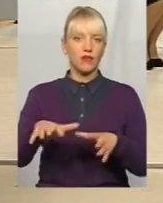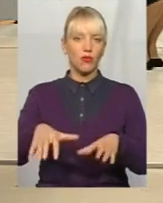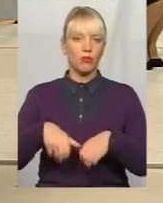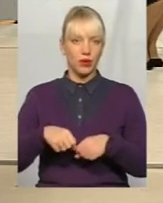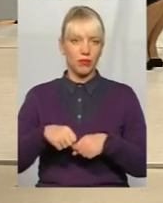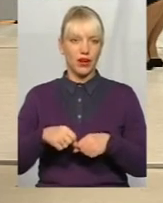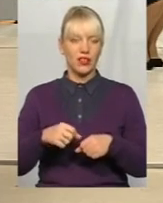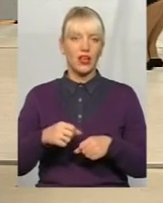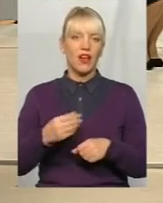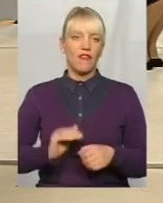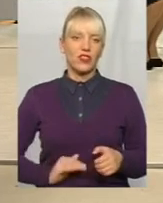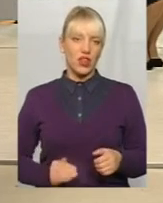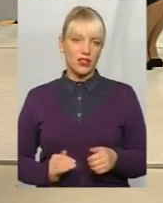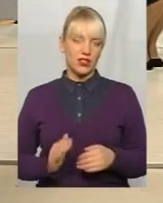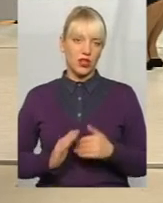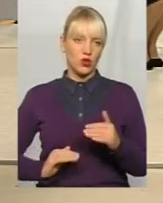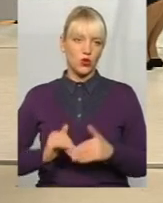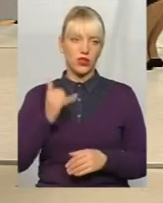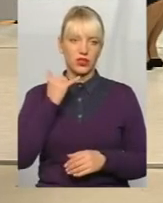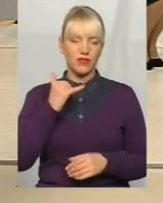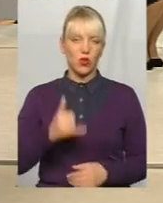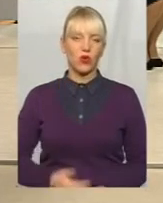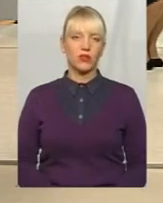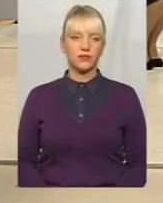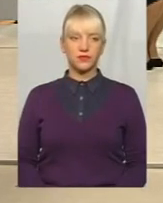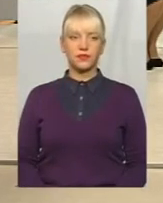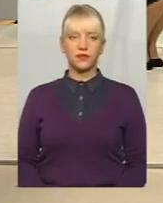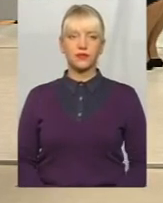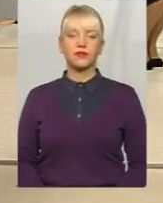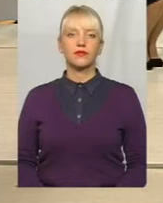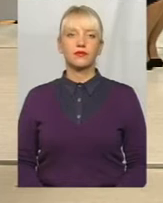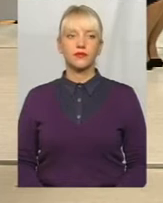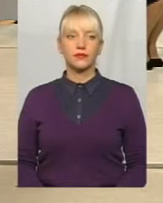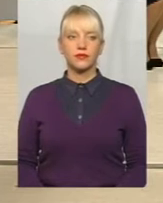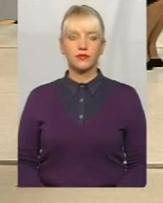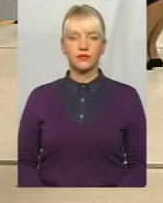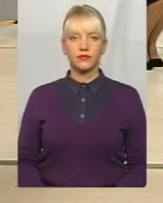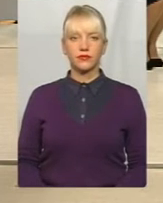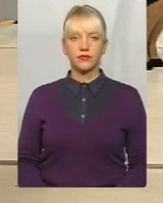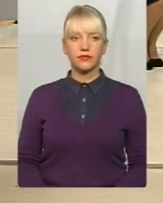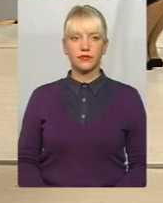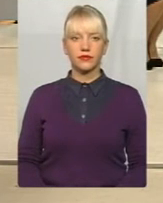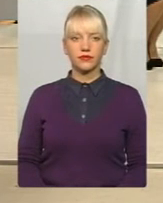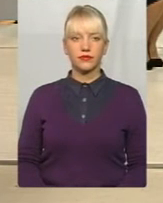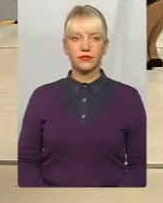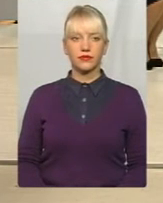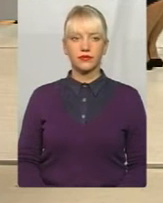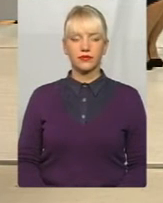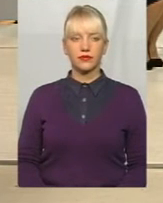частні руки. пані Олена. нас є на зв'язку телефонному глядачу. Давайте почуємо його питання.